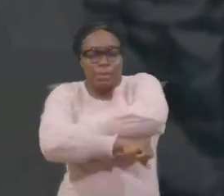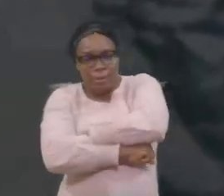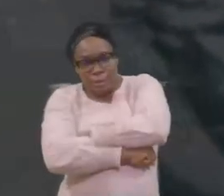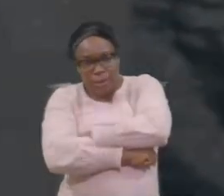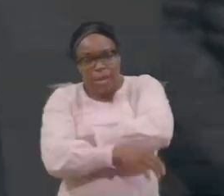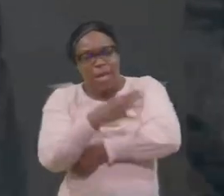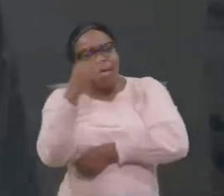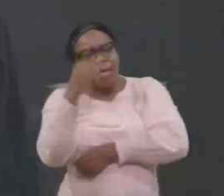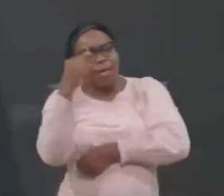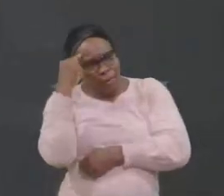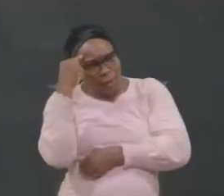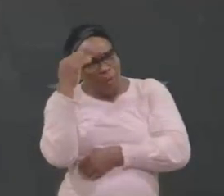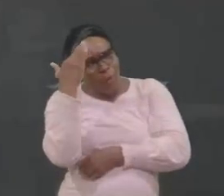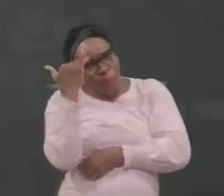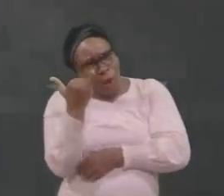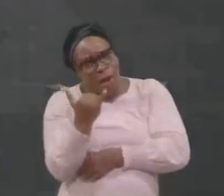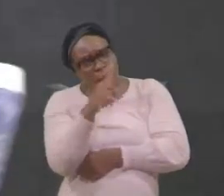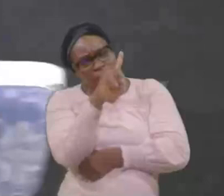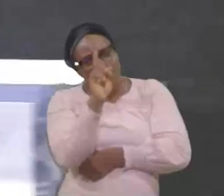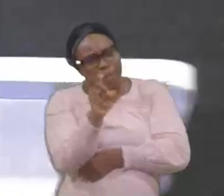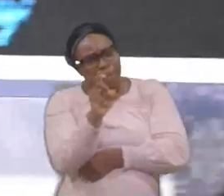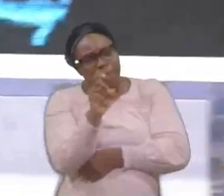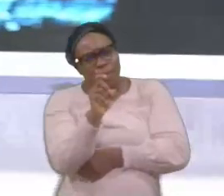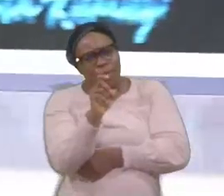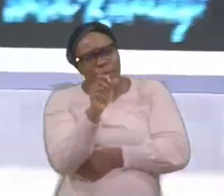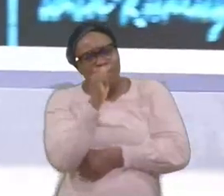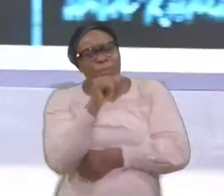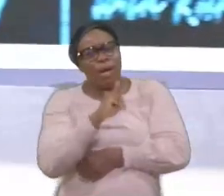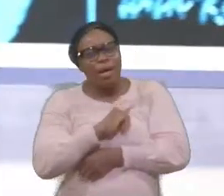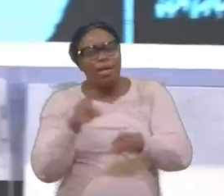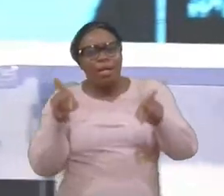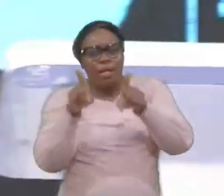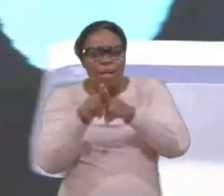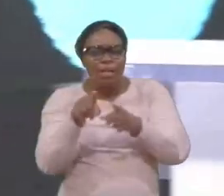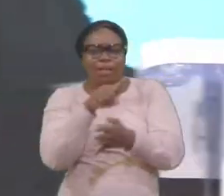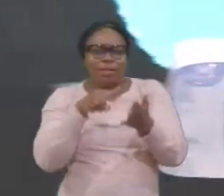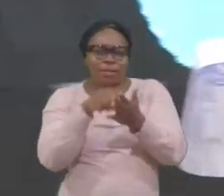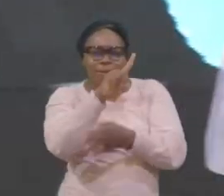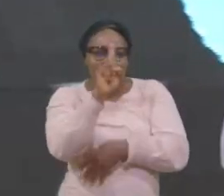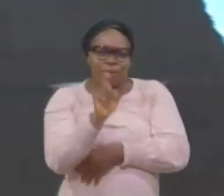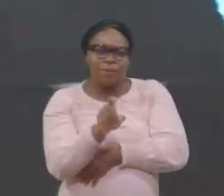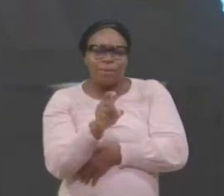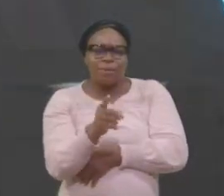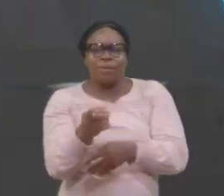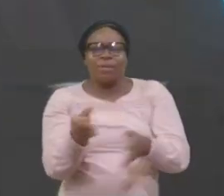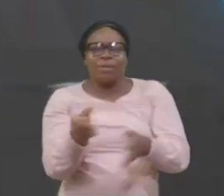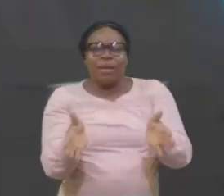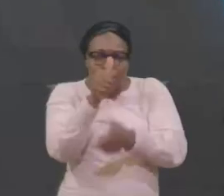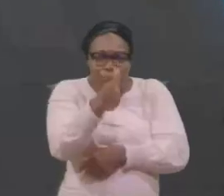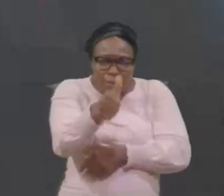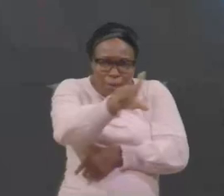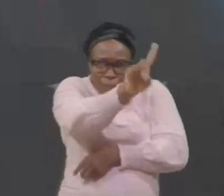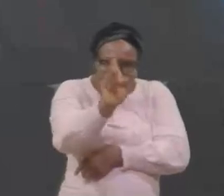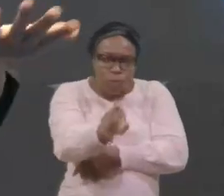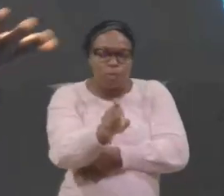à réfléchir. Pourquoi? Pourquoi suis-je comme ça? Comment est que je me suis retrouvé dans une